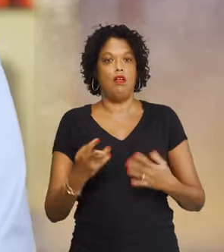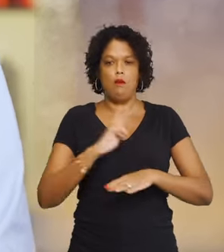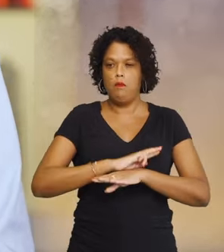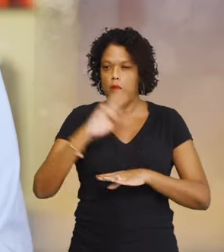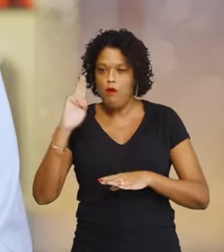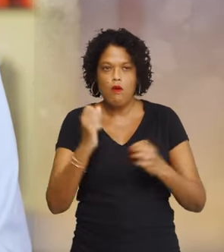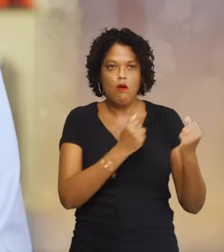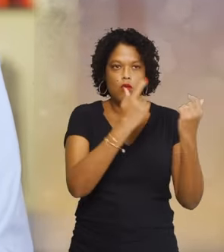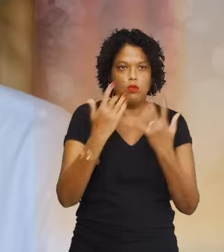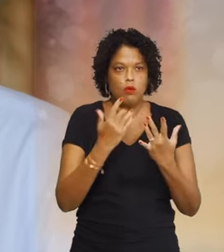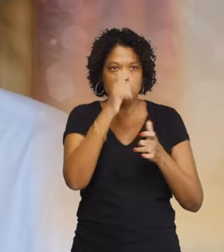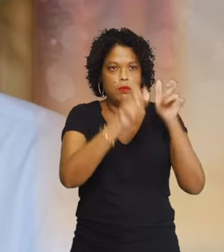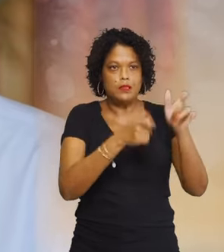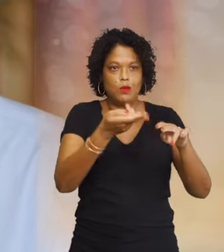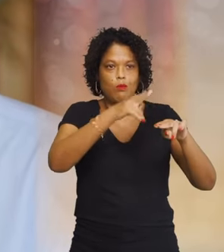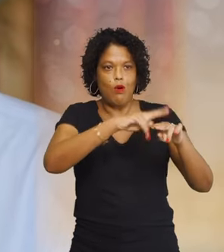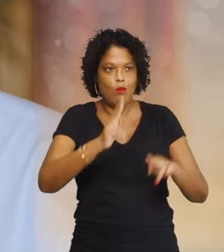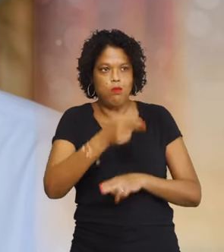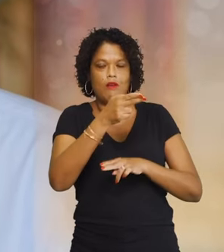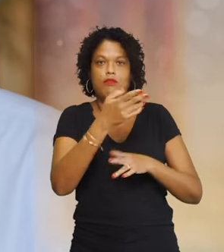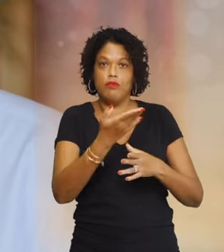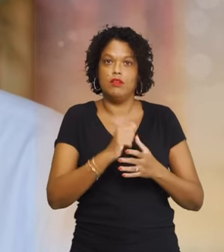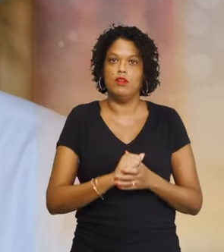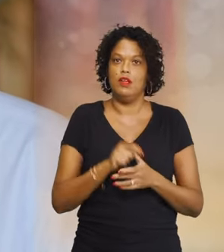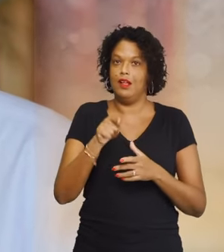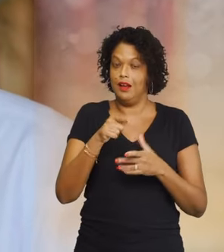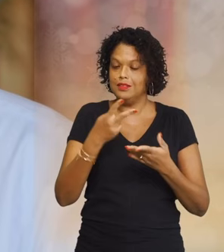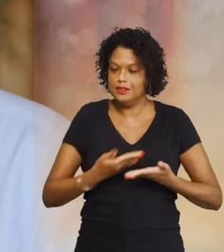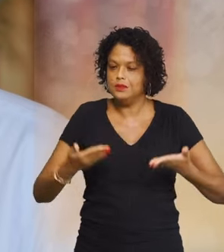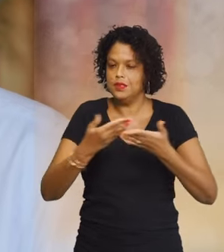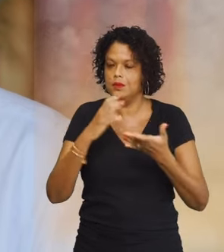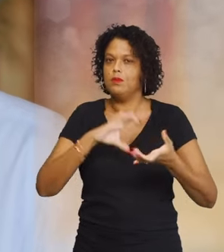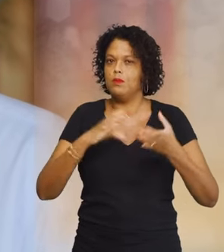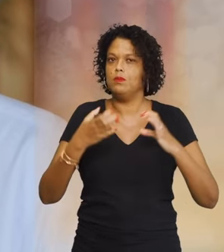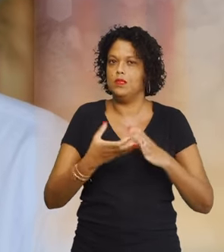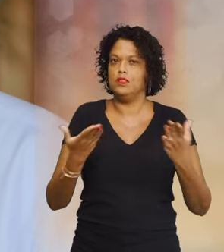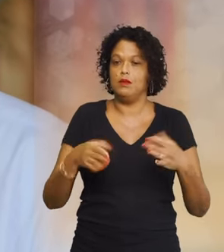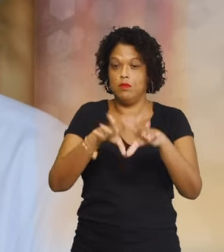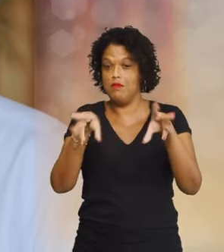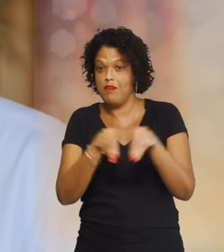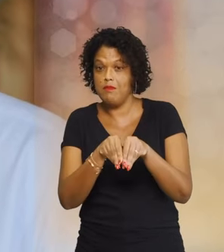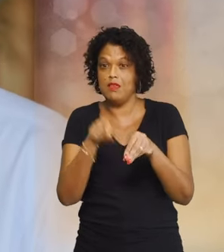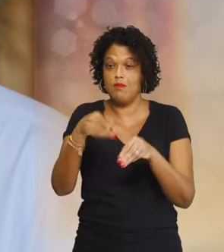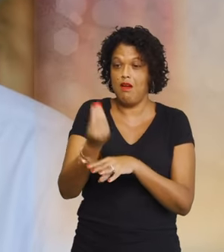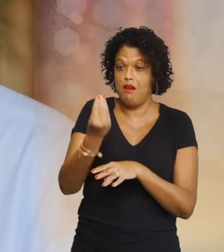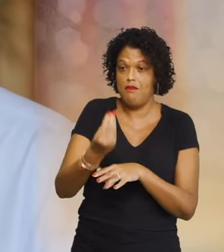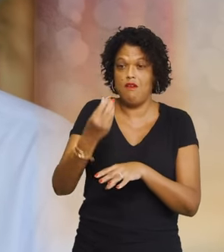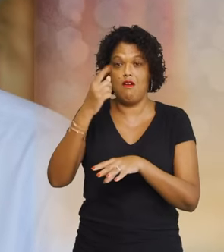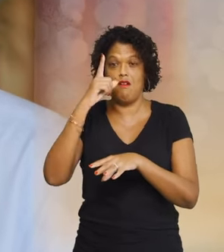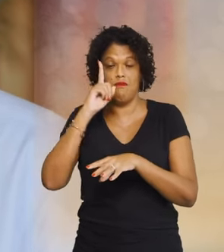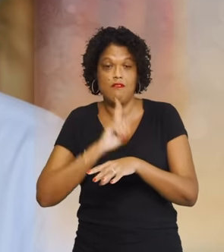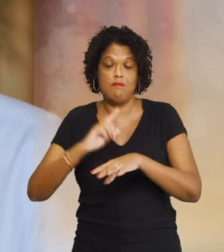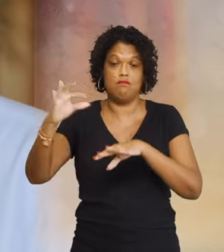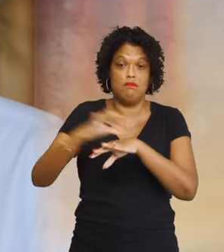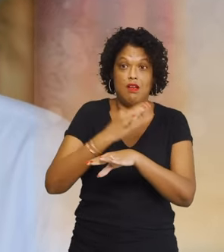de personnes tuées par arme. Ce sont des moments aussi compliqués pour nous, pour les familles, qui perdent un enfant, qui perdent un mari, qui perdent une femme, qui